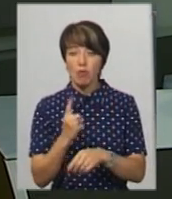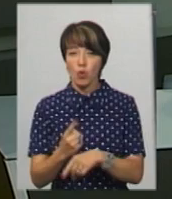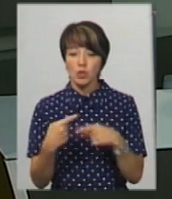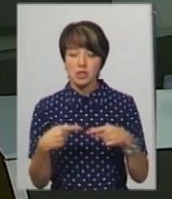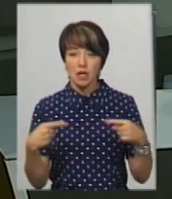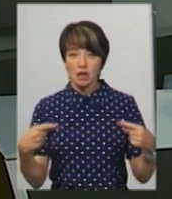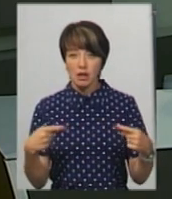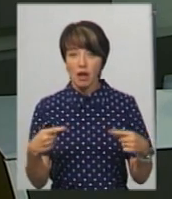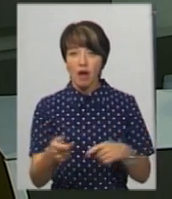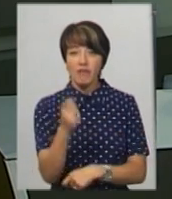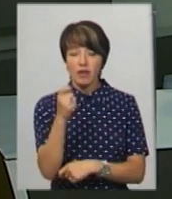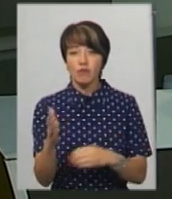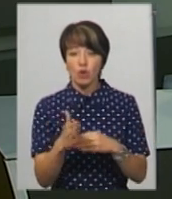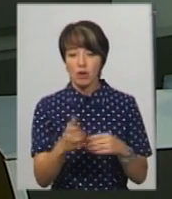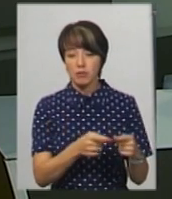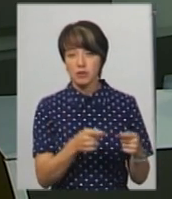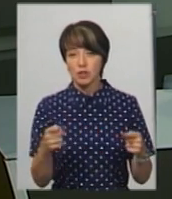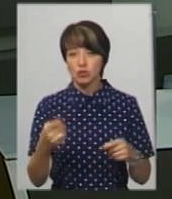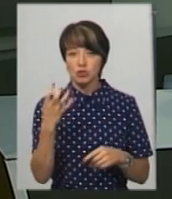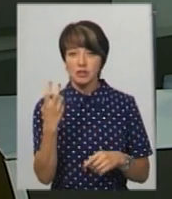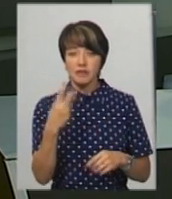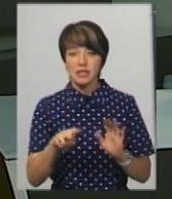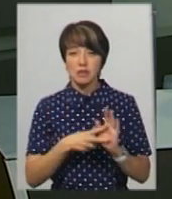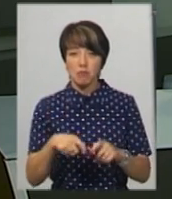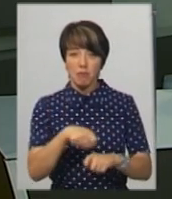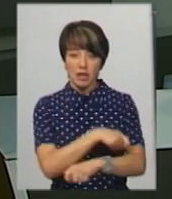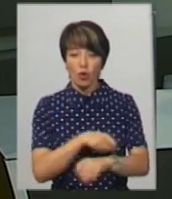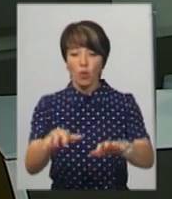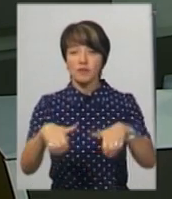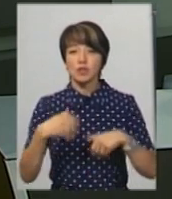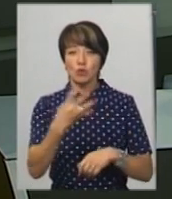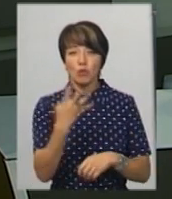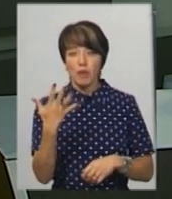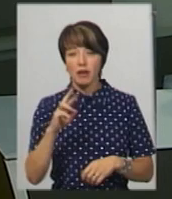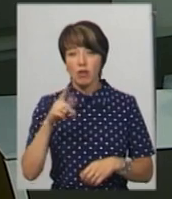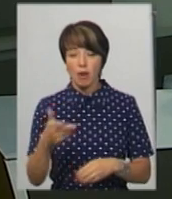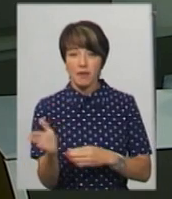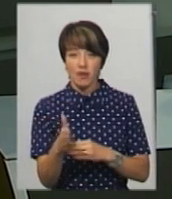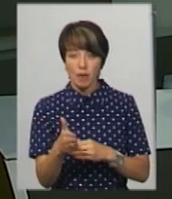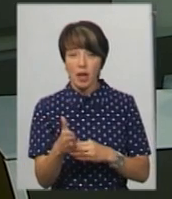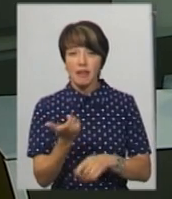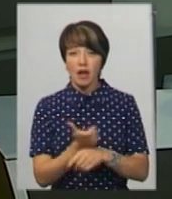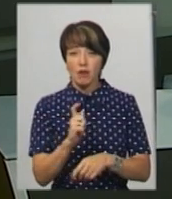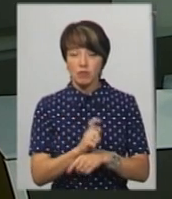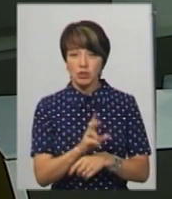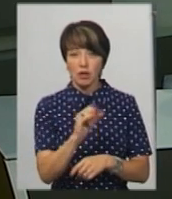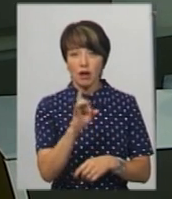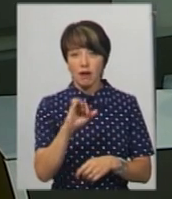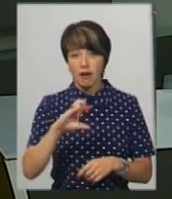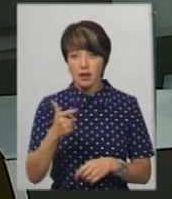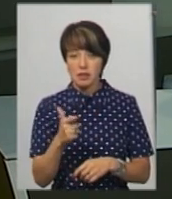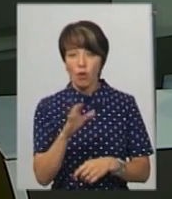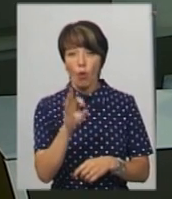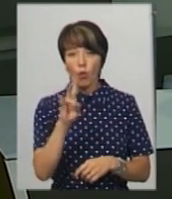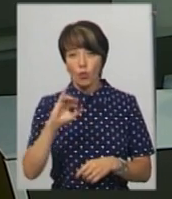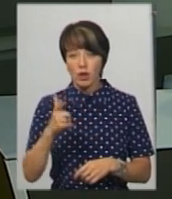знарядь вилову риби загальною довжиною 427 метрів та конфіскували 45 кг риби, найбільше караса, сріблястого, також